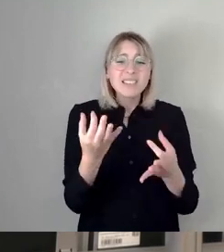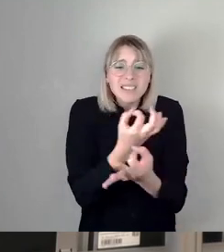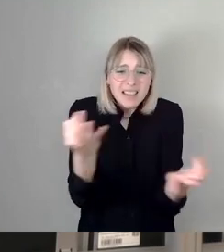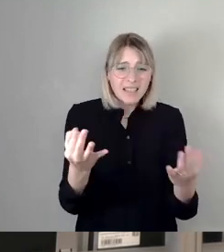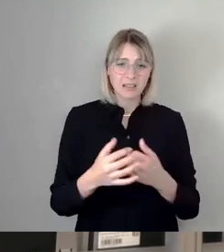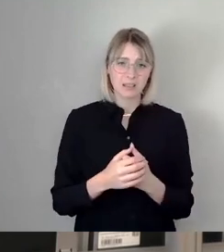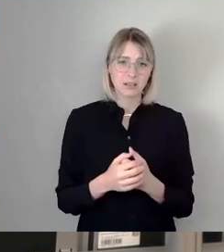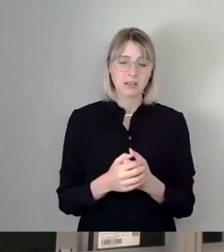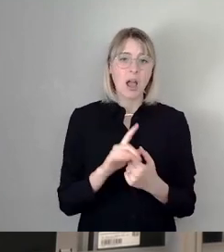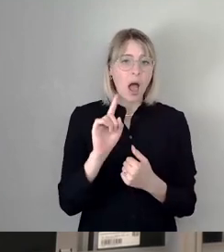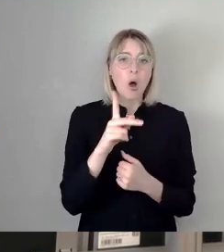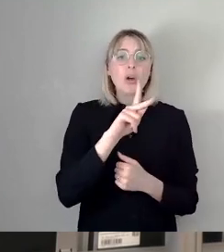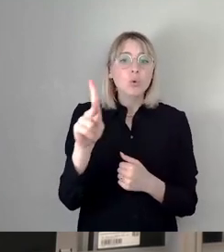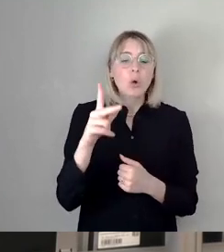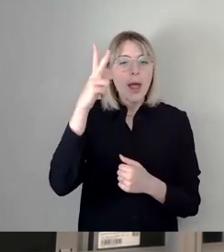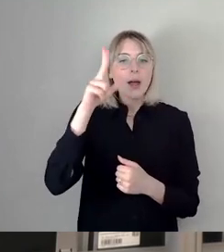Auch bei Herrn Kühn ist nichts passiert.